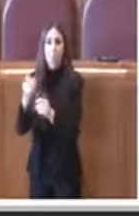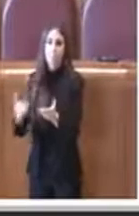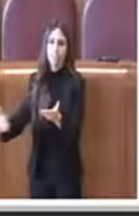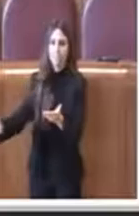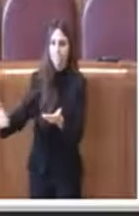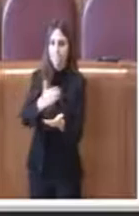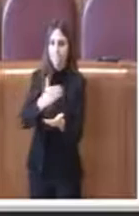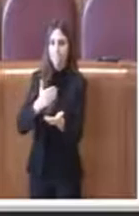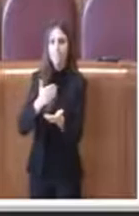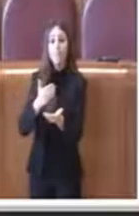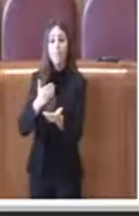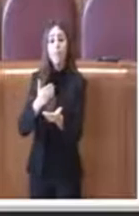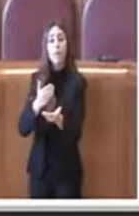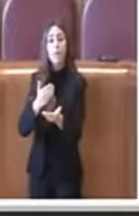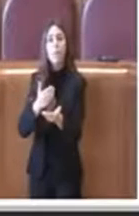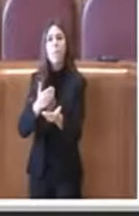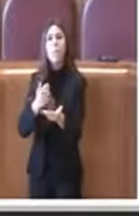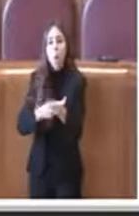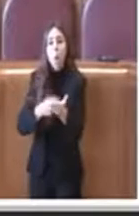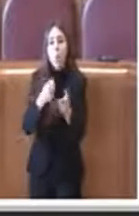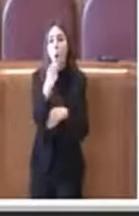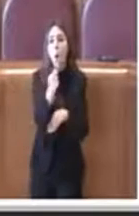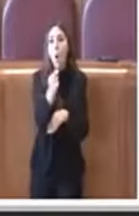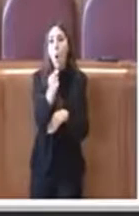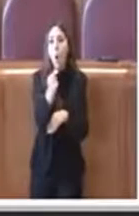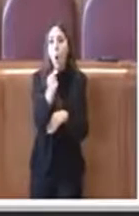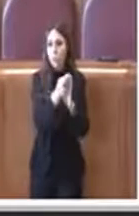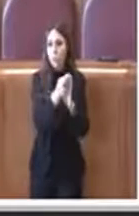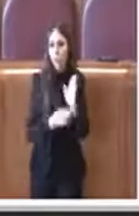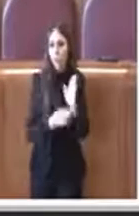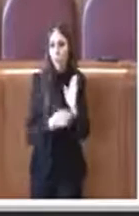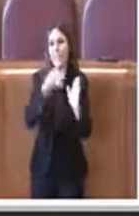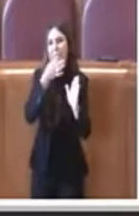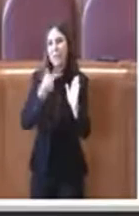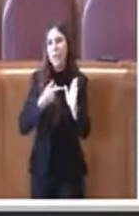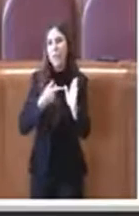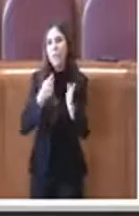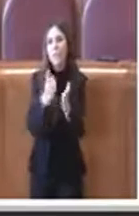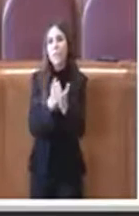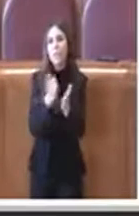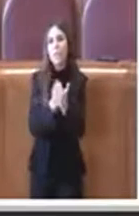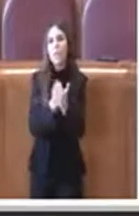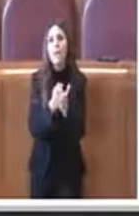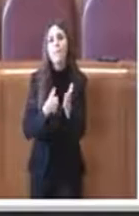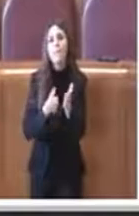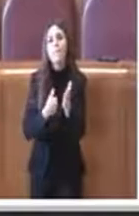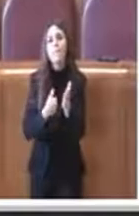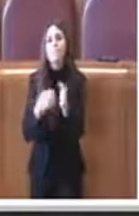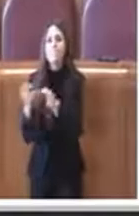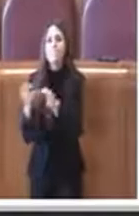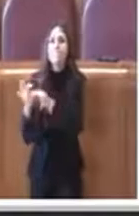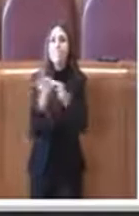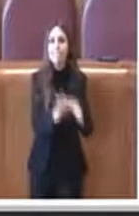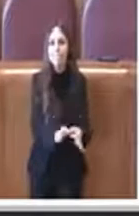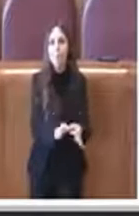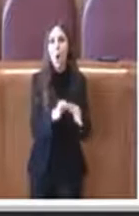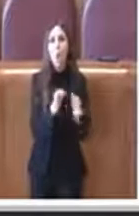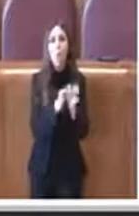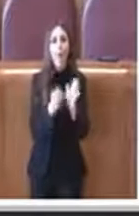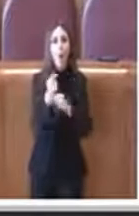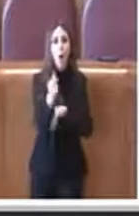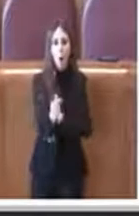tra le componenti di costo per cui bisogna caricarlo tra le componenti di costo ed è esattamente